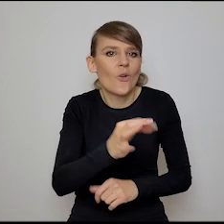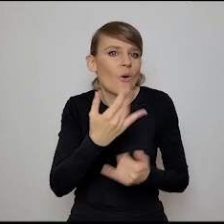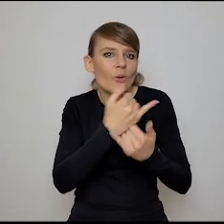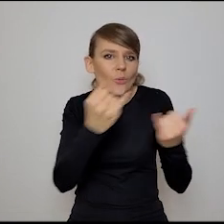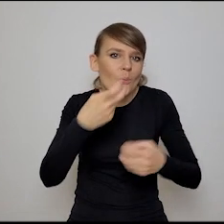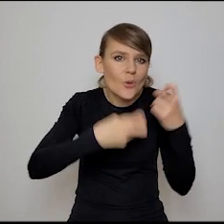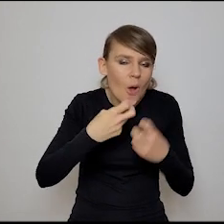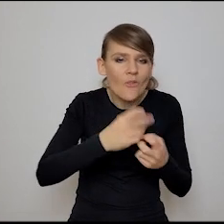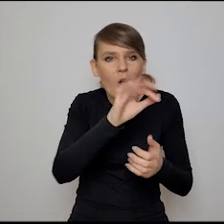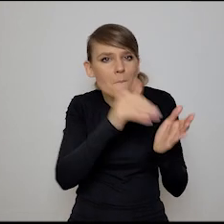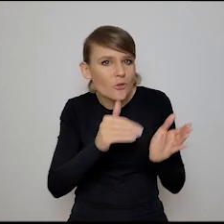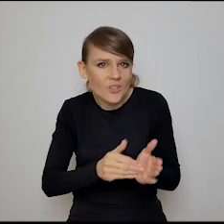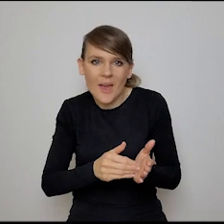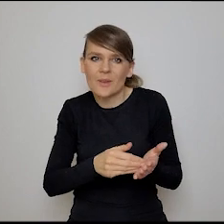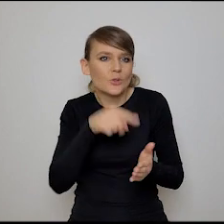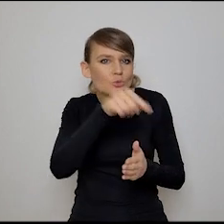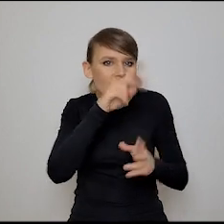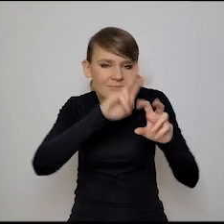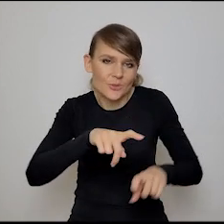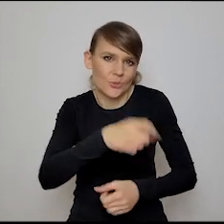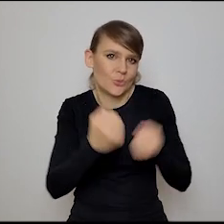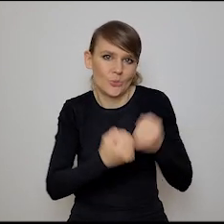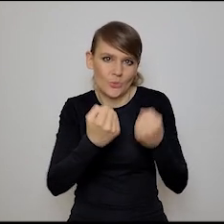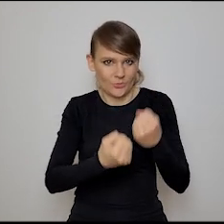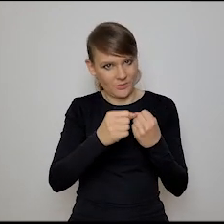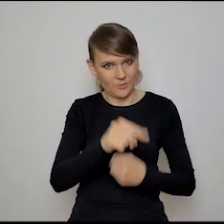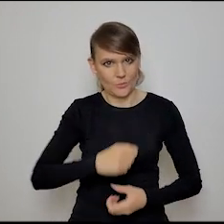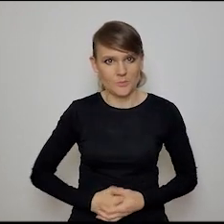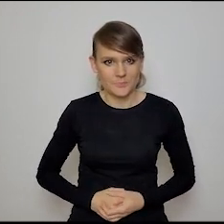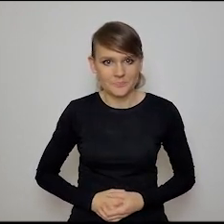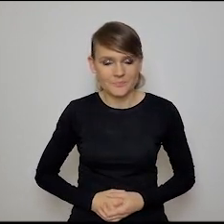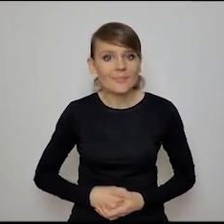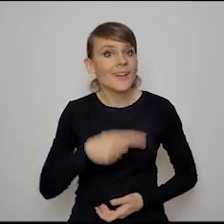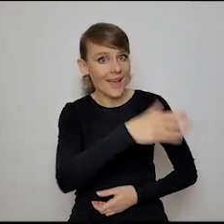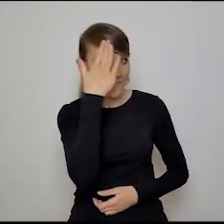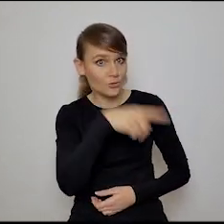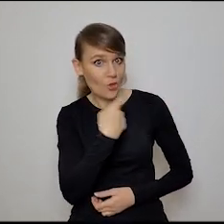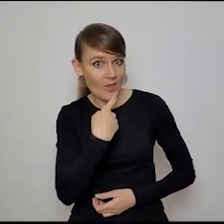uniwersum jej problemów i potrzeb, to myślę, że tam się tak naprawdę robi bardzo, bardzo trudno. A wiesz, co to jest?